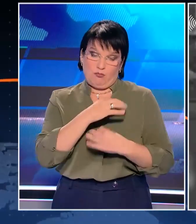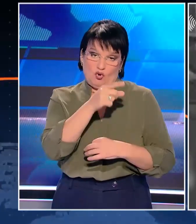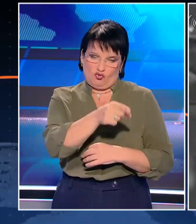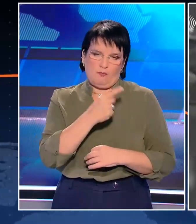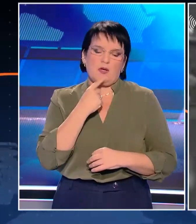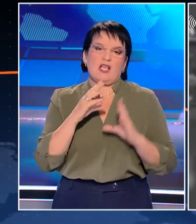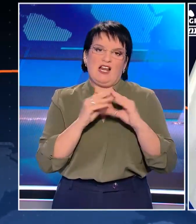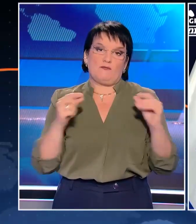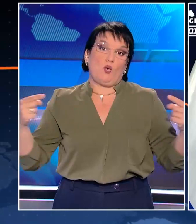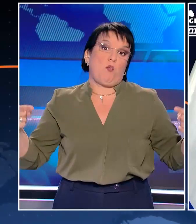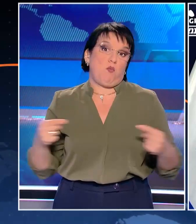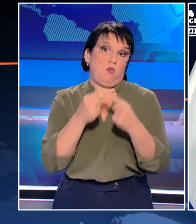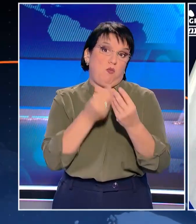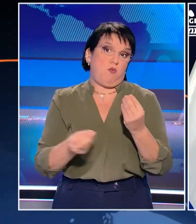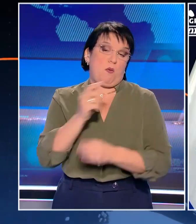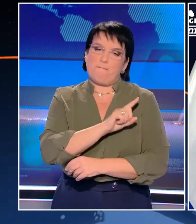μην κλιμακώσει τη σύγκρουση.